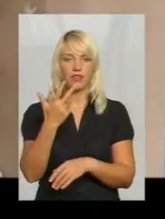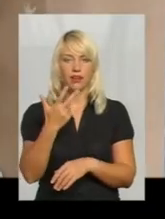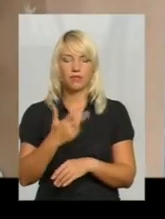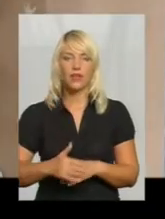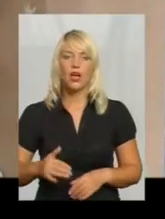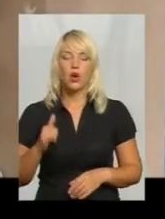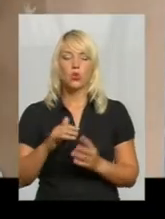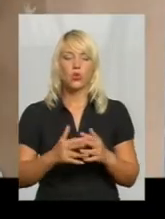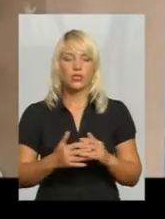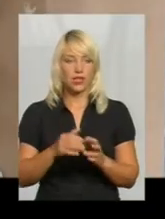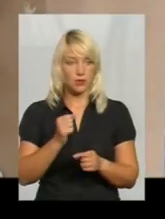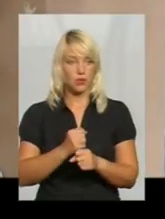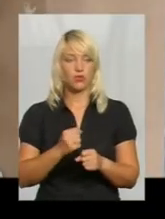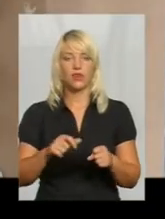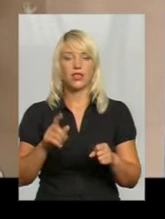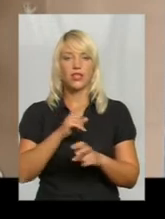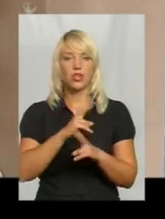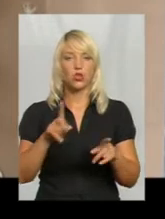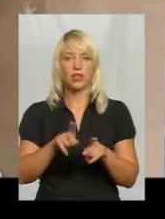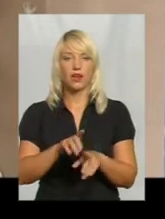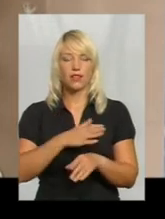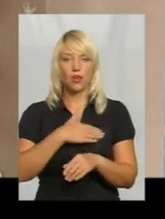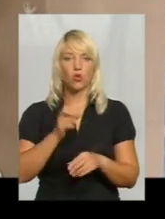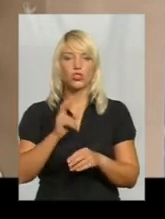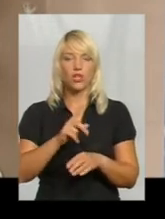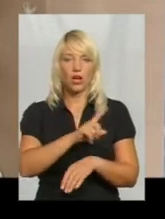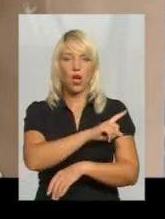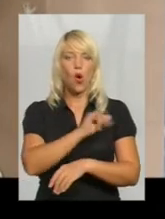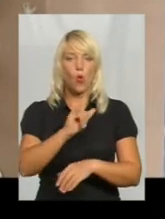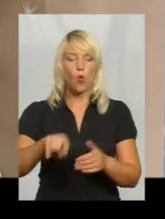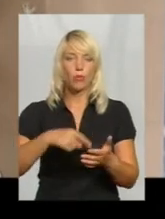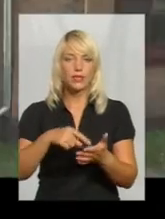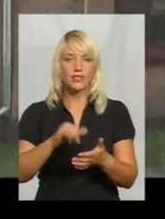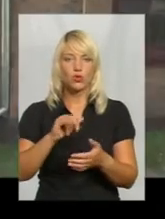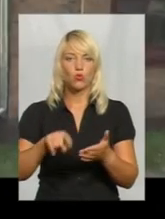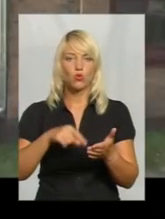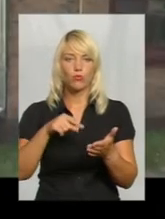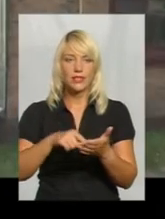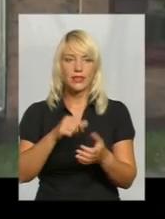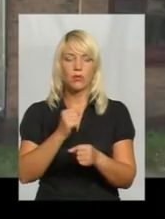В селі працювати ніхто так не хоче, як у місті, тому що в місті набагато легше працювати.